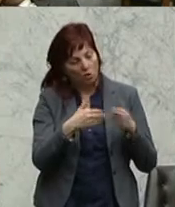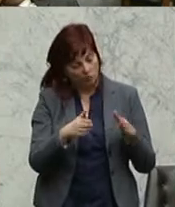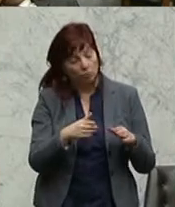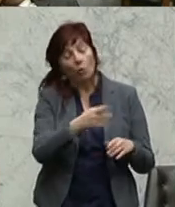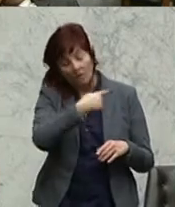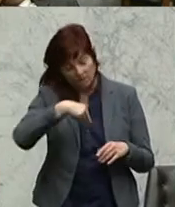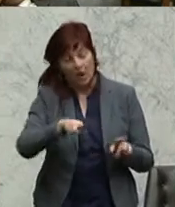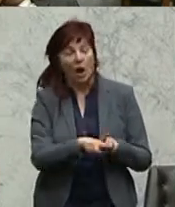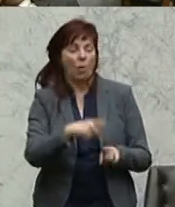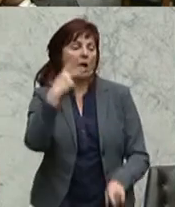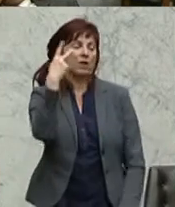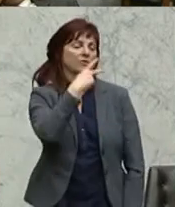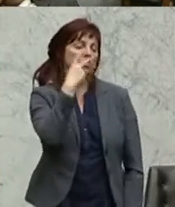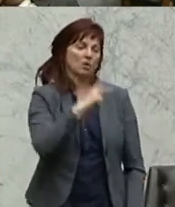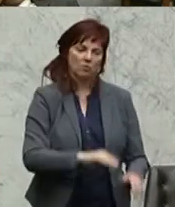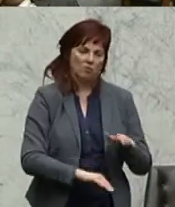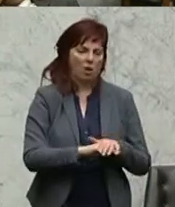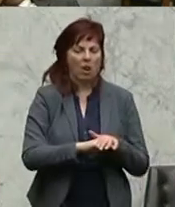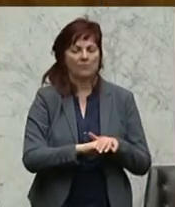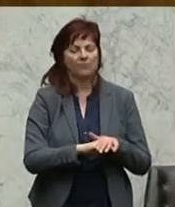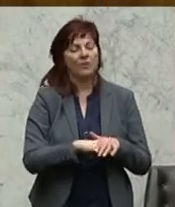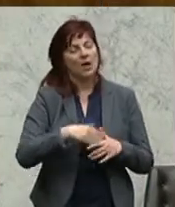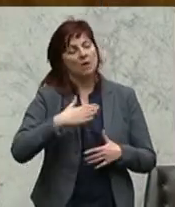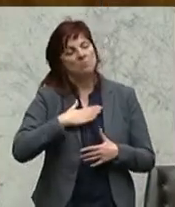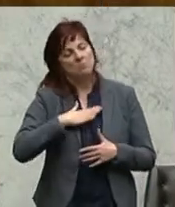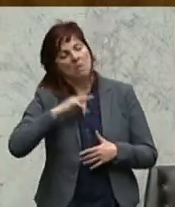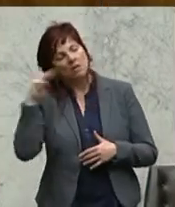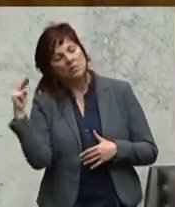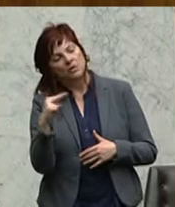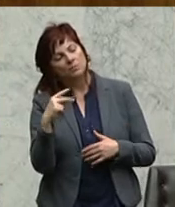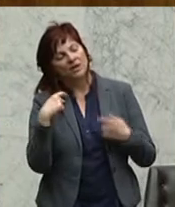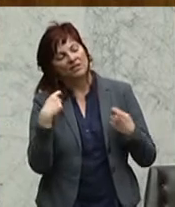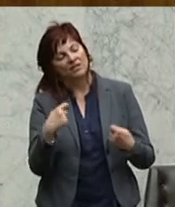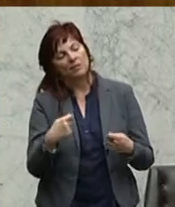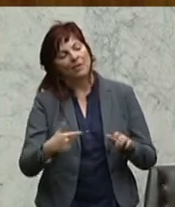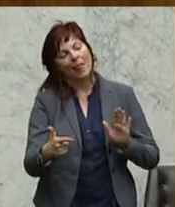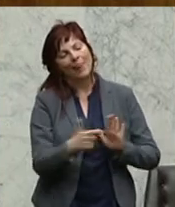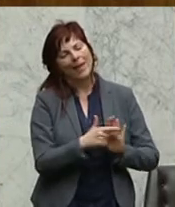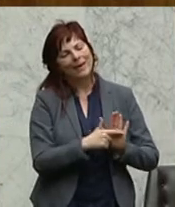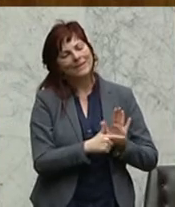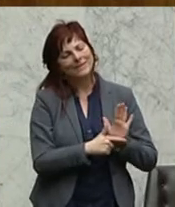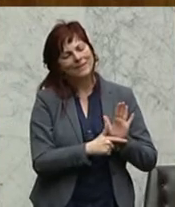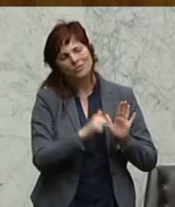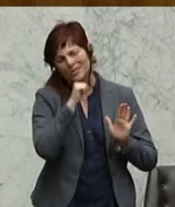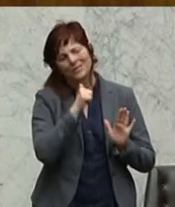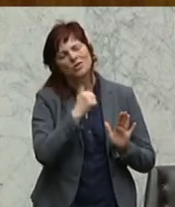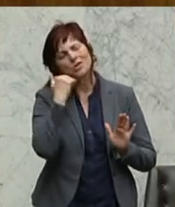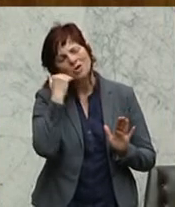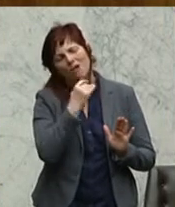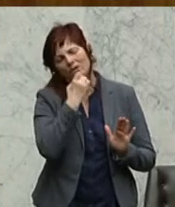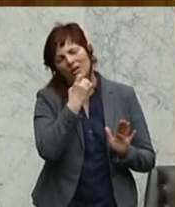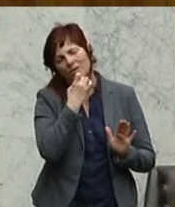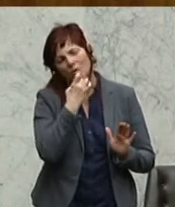Zustimmung. Aus meiner Sicht gibt es hier eine logistische Unschärfe in der Textierung, denn